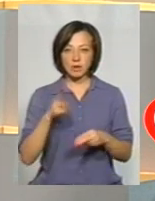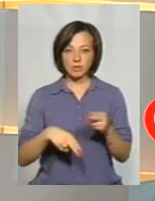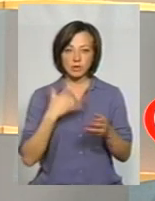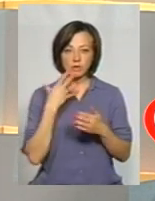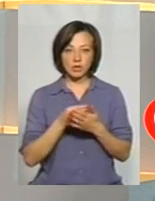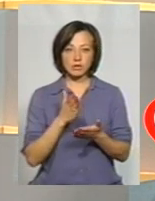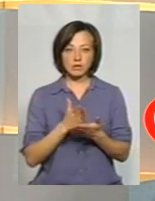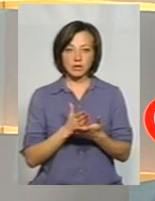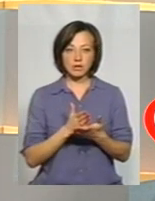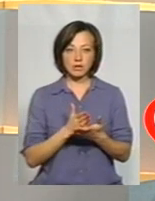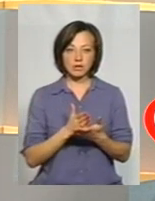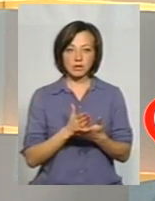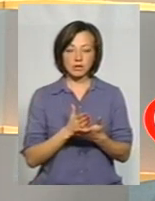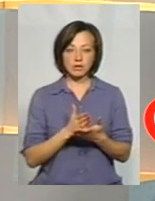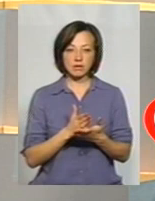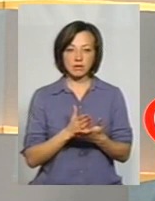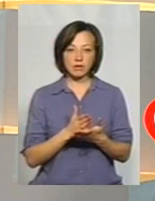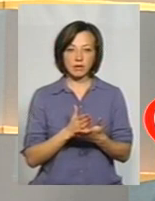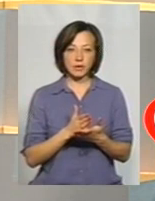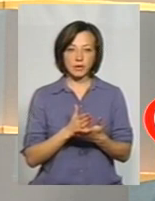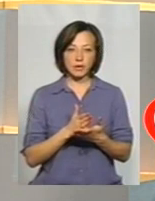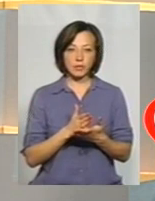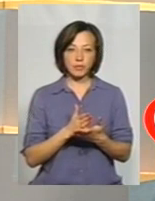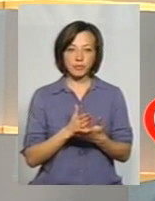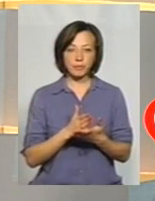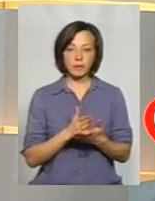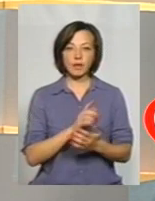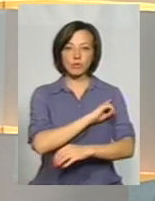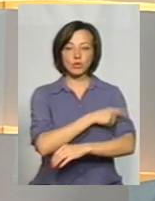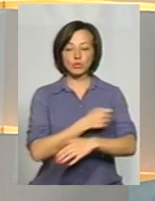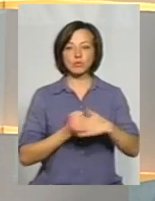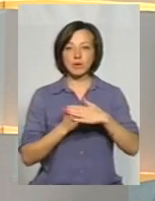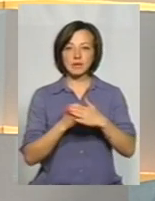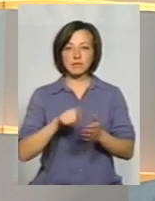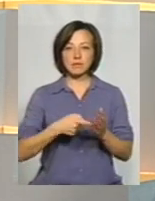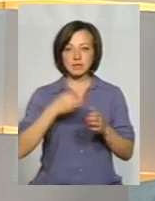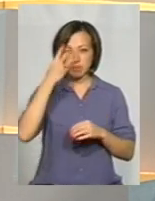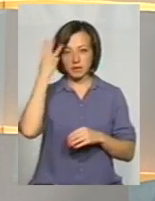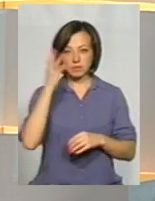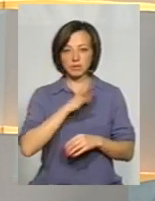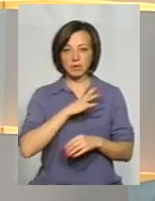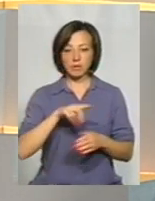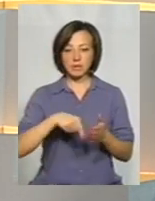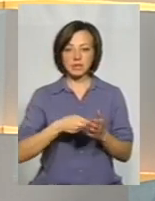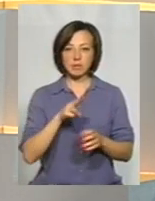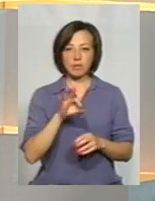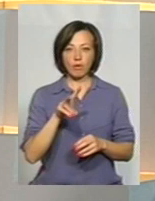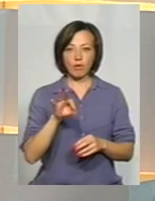своє існування, вони мали абсолютно потужну базу, яка знаходилася в місті Хмельницькому та місті Полоному.